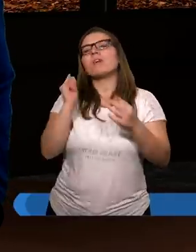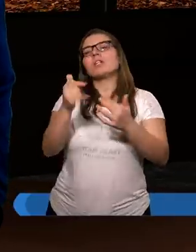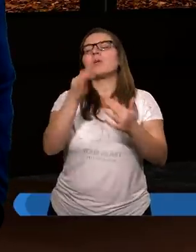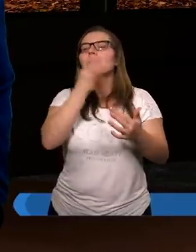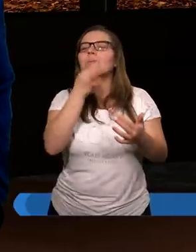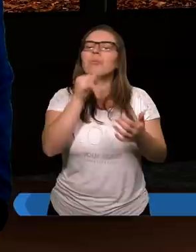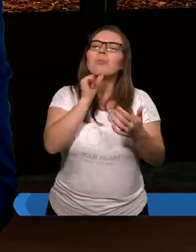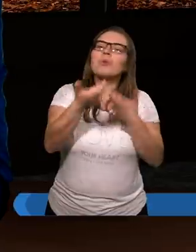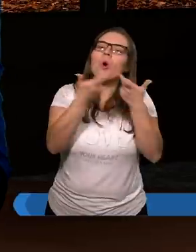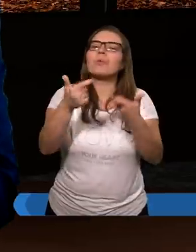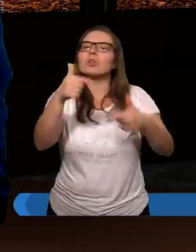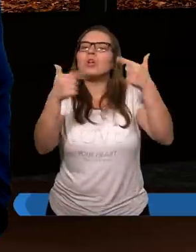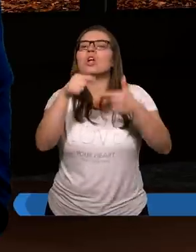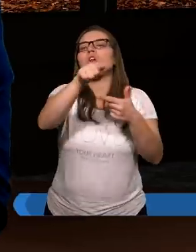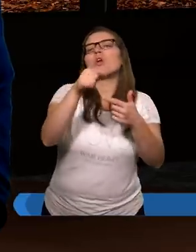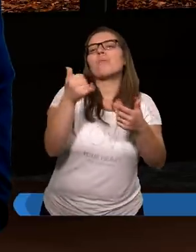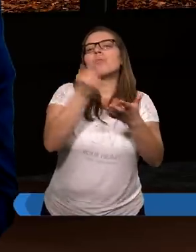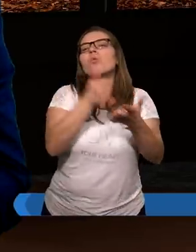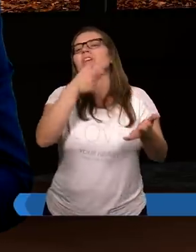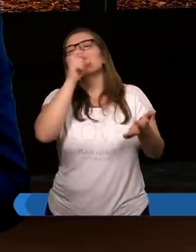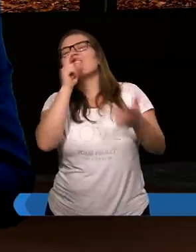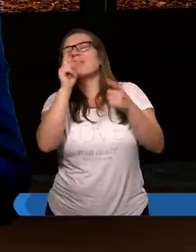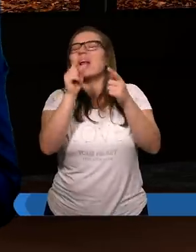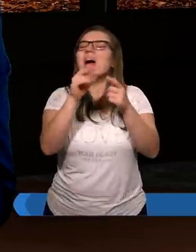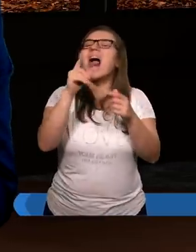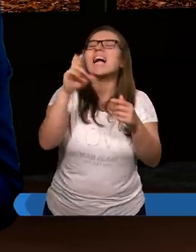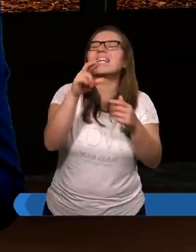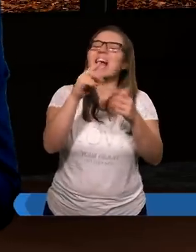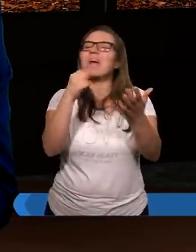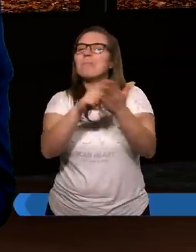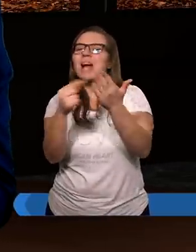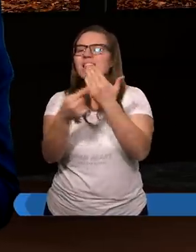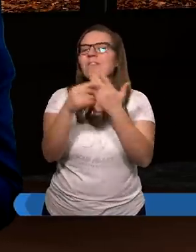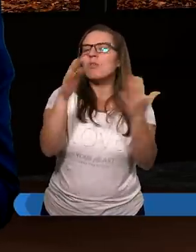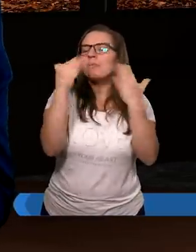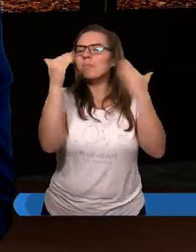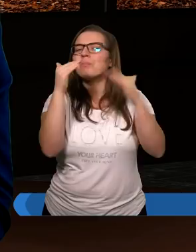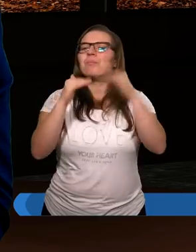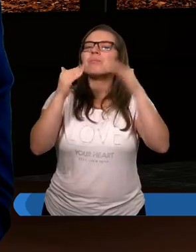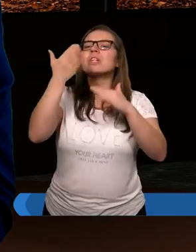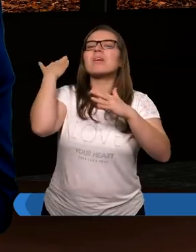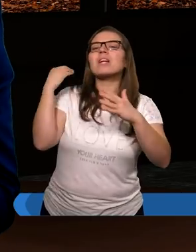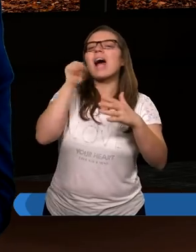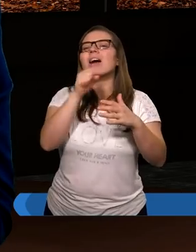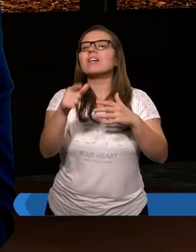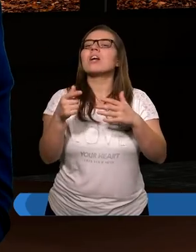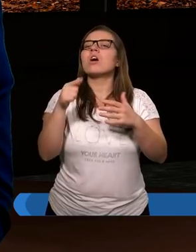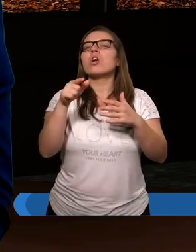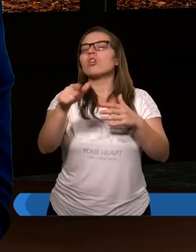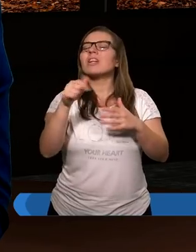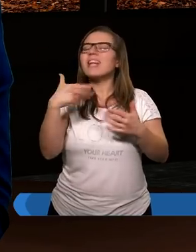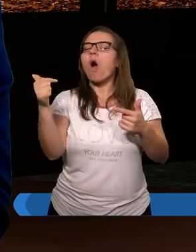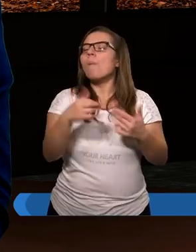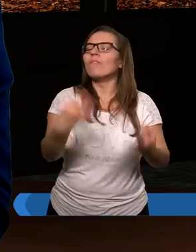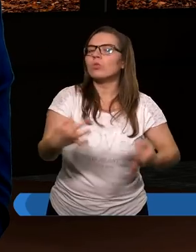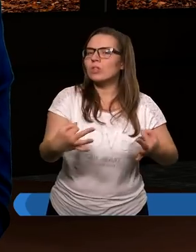wodę gorzką, którą ona musiała wypić. I moglibyśmy jeszcze tych praw mnożyć starotestamentowych, które one nas dzisiaj tak naprawdę